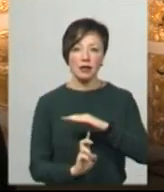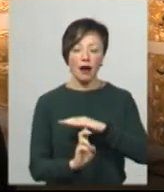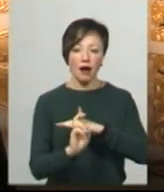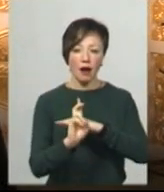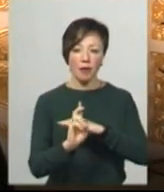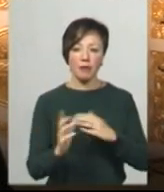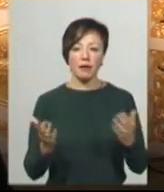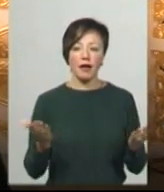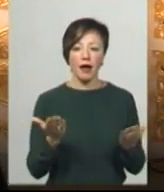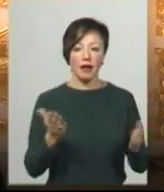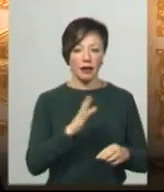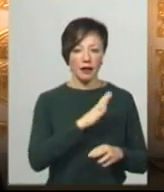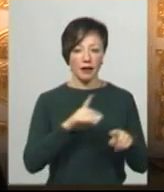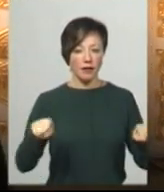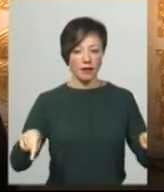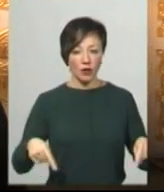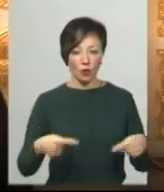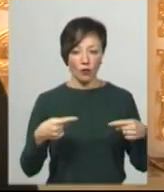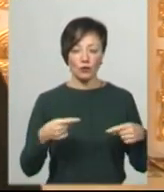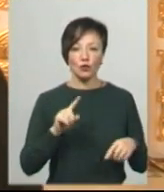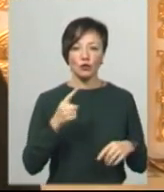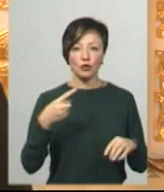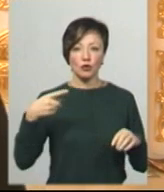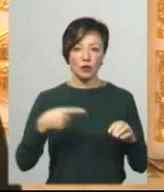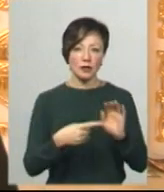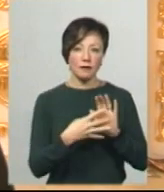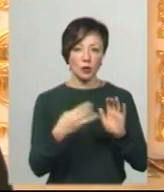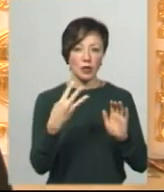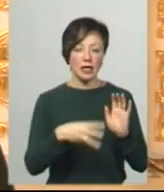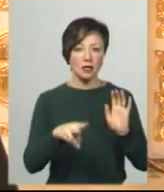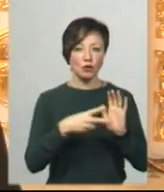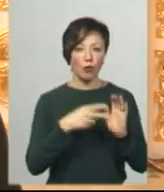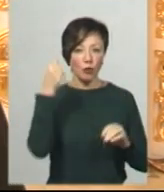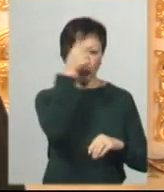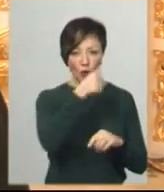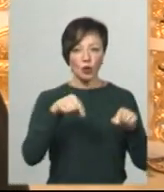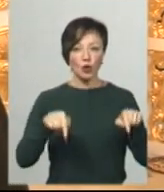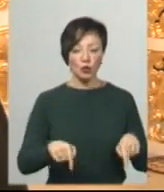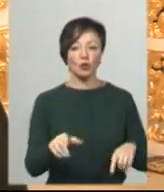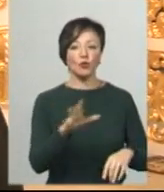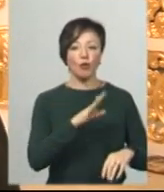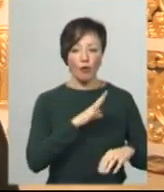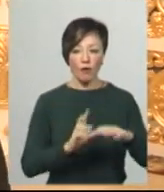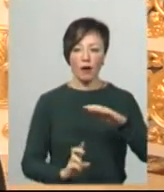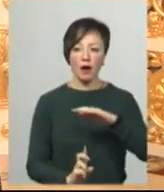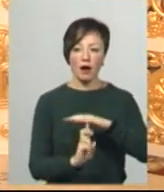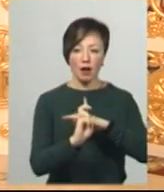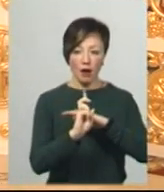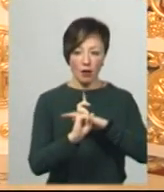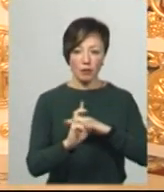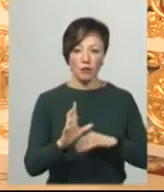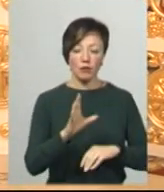відновлювався. Тому що у 1937 році тут був храм Свято-Троїцький, який